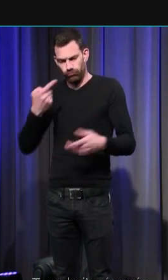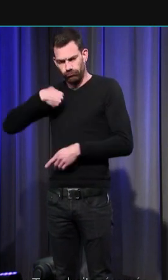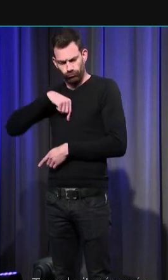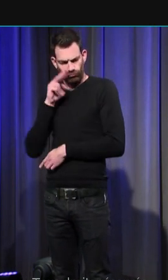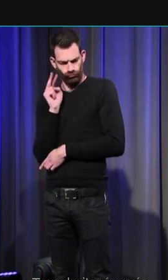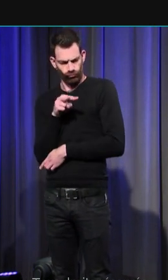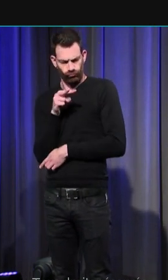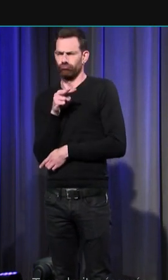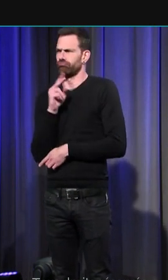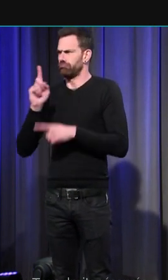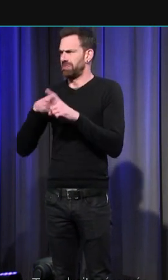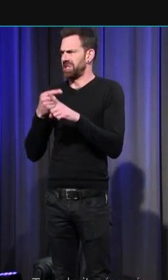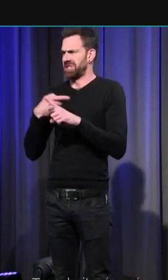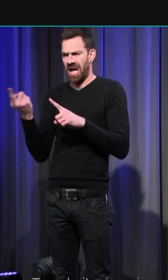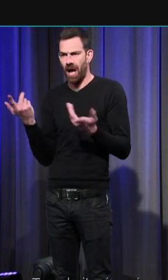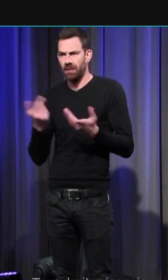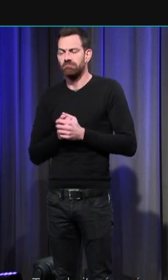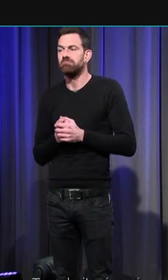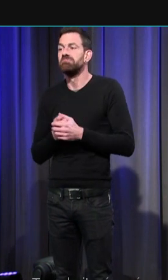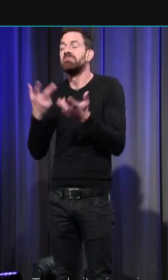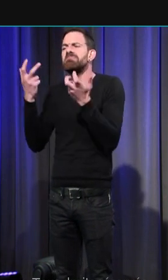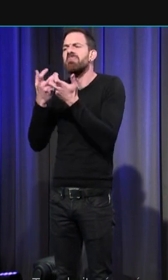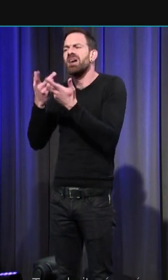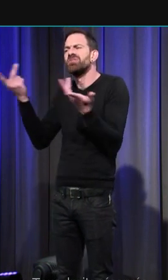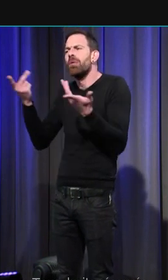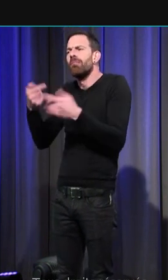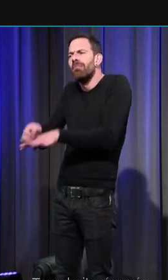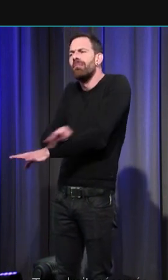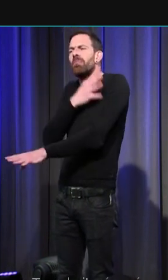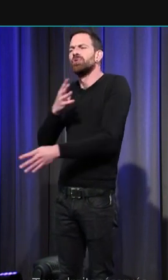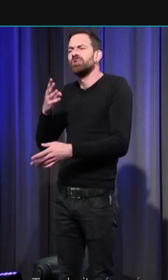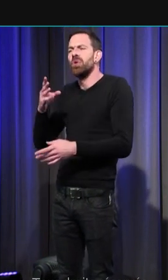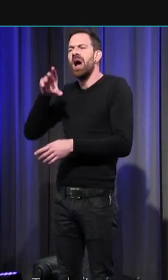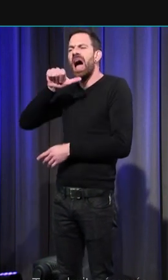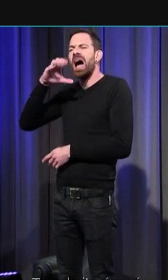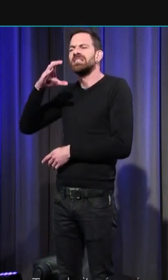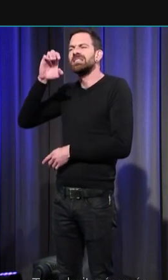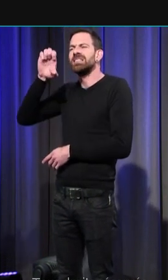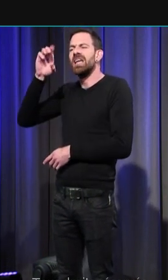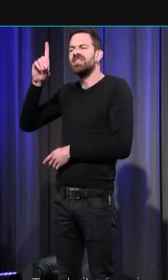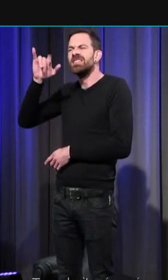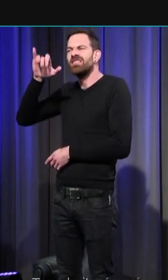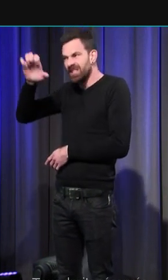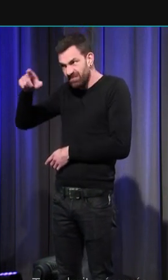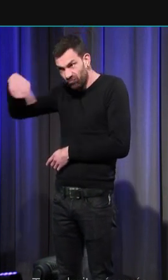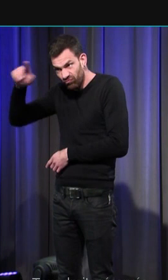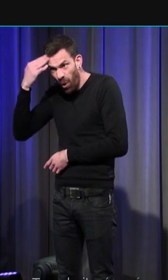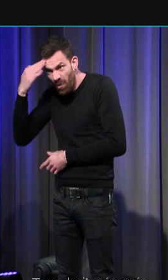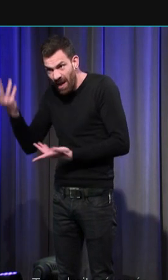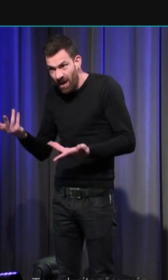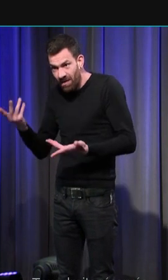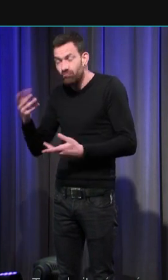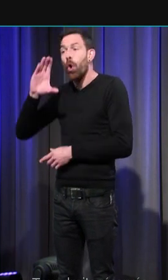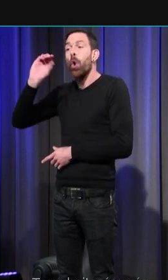oreilles. Qui pourrait témoigner avoir déjà ressenti de l'acédie, de la componction